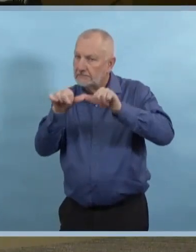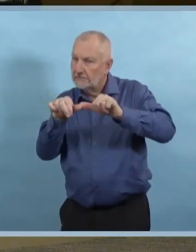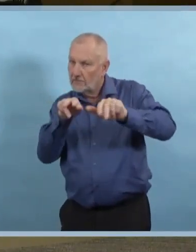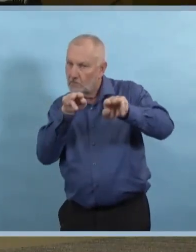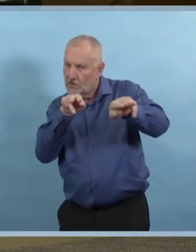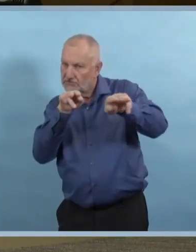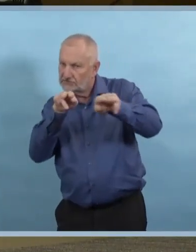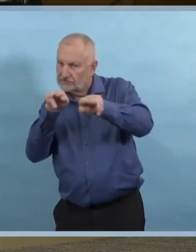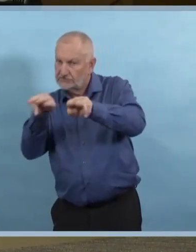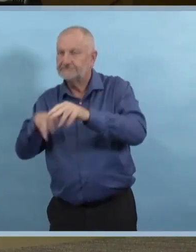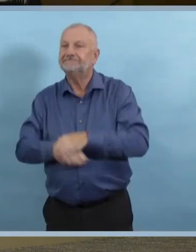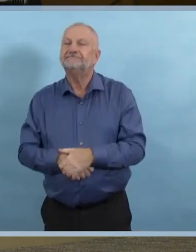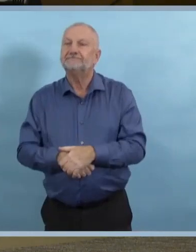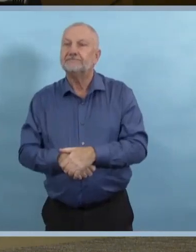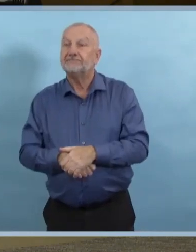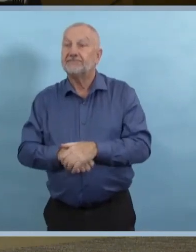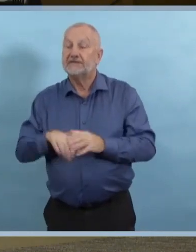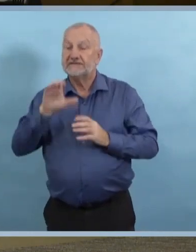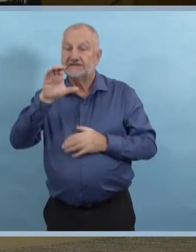Bonjour.